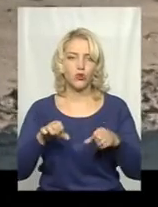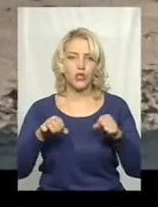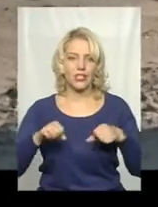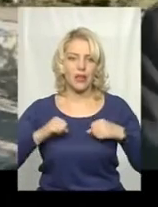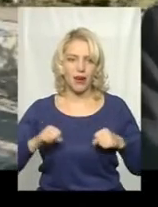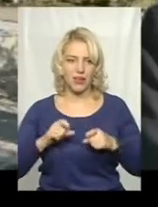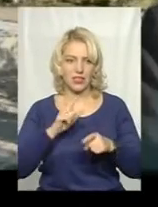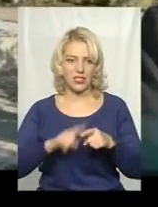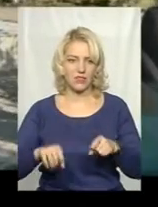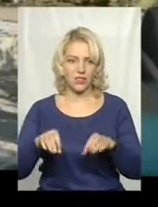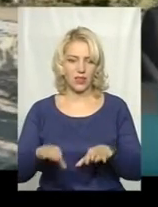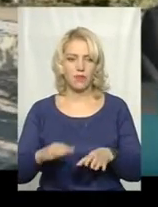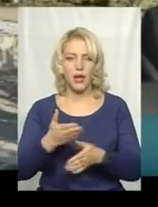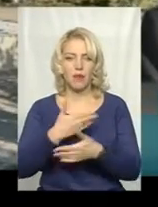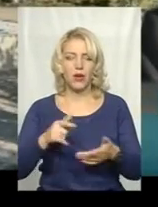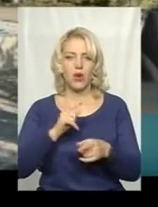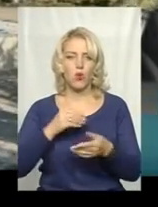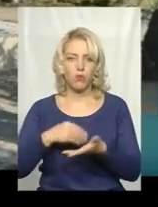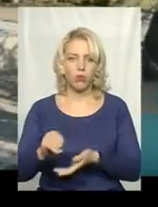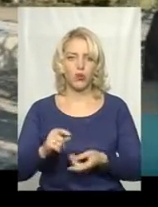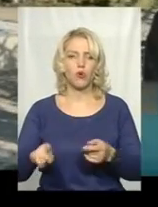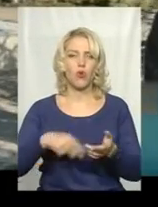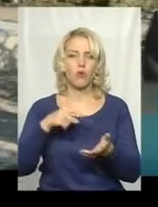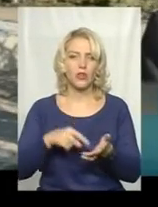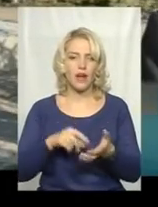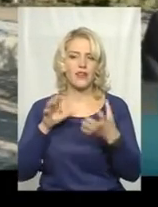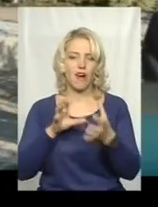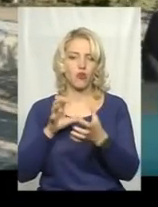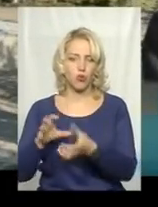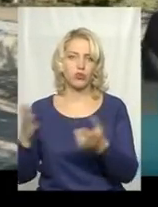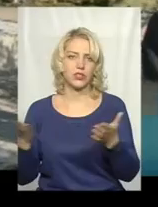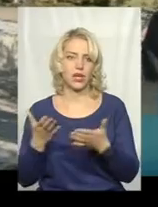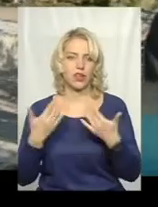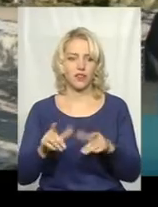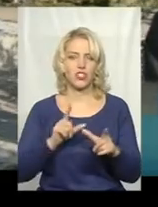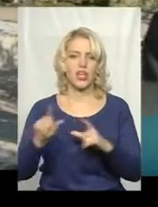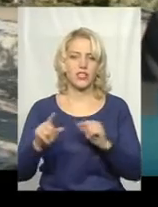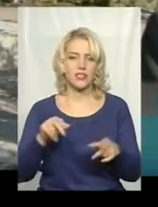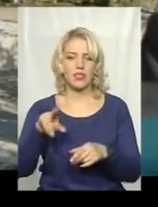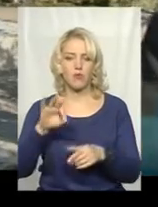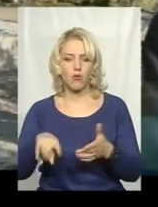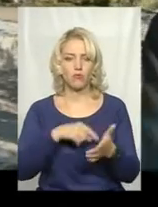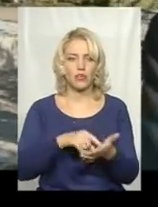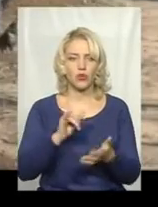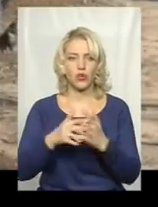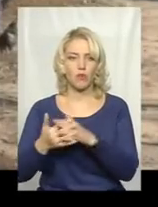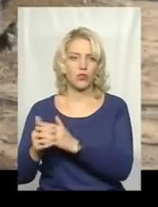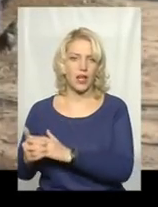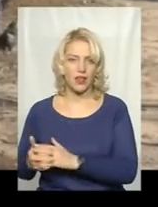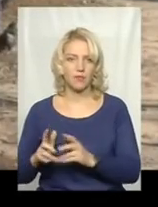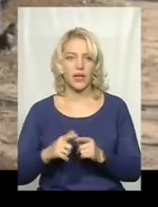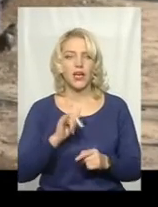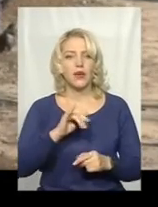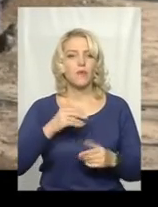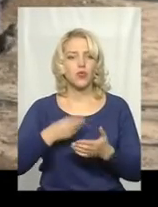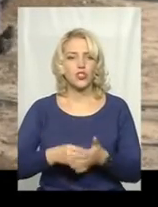якнайшвидше. Ми купуємо комунальні автобуси, які вже їздять і по місту, і по селах громади. Бюджет